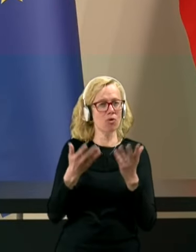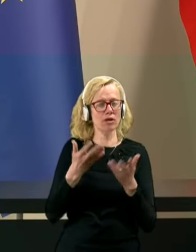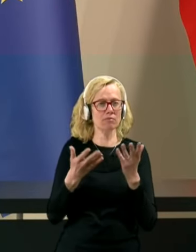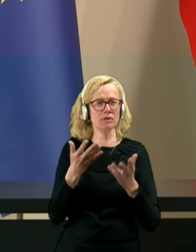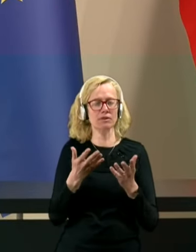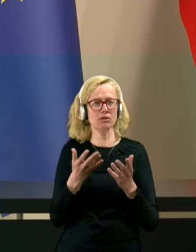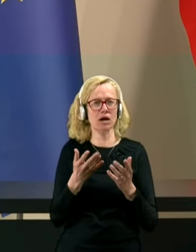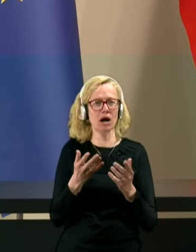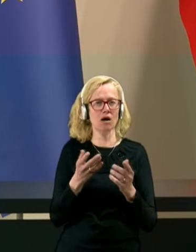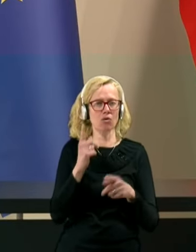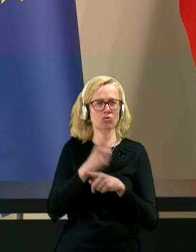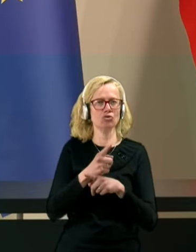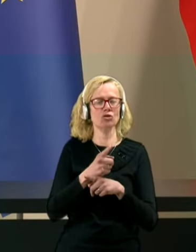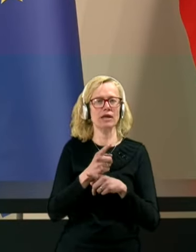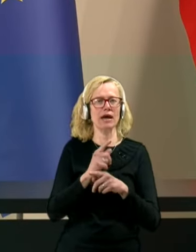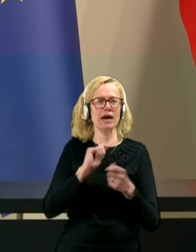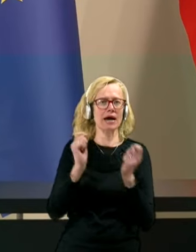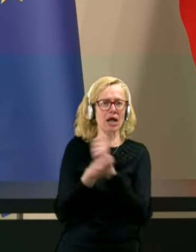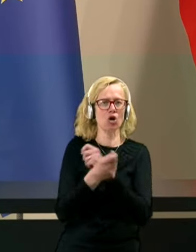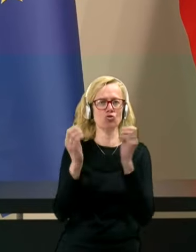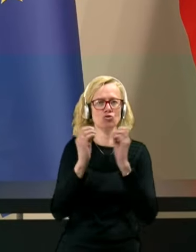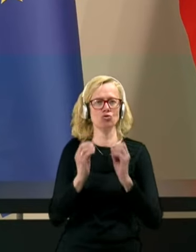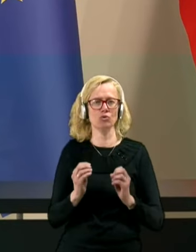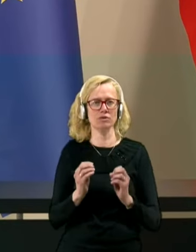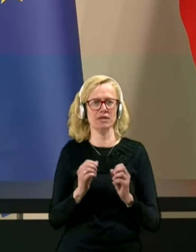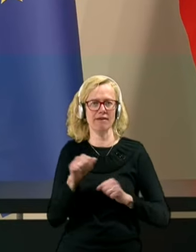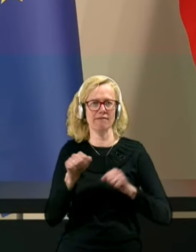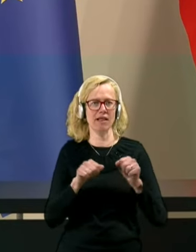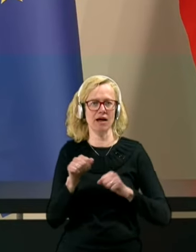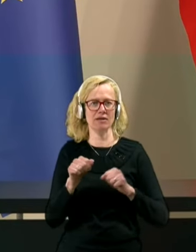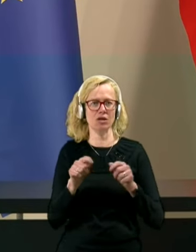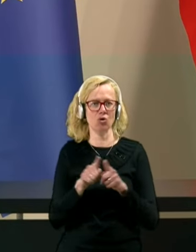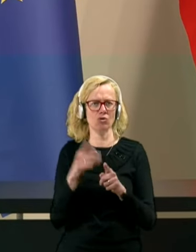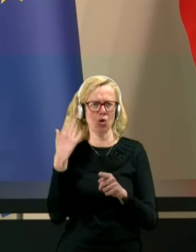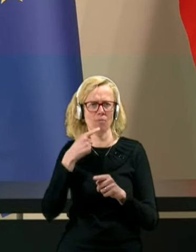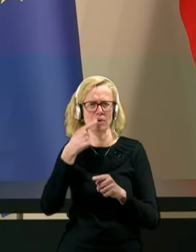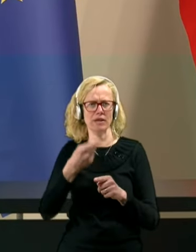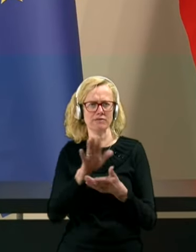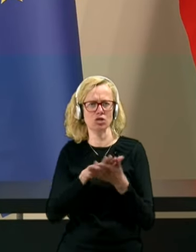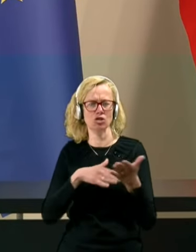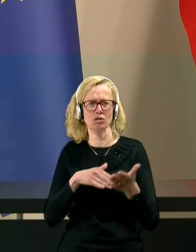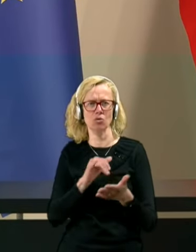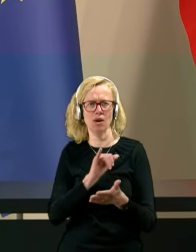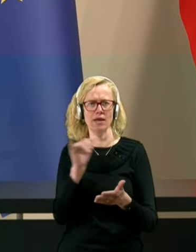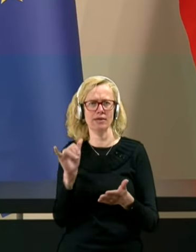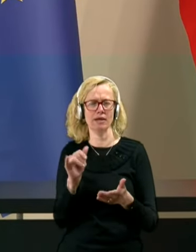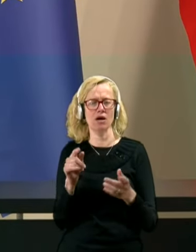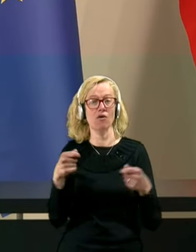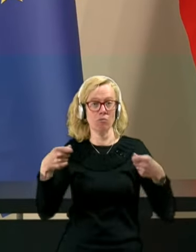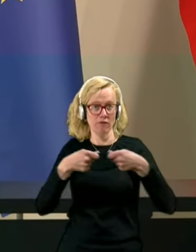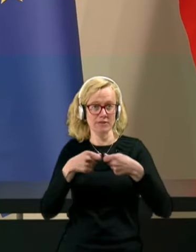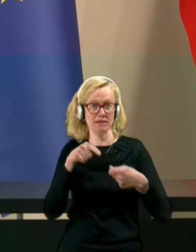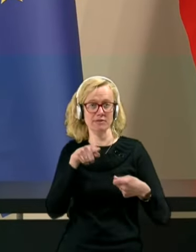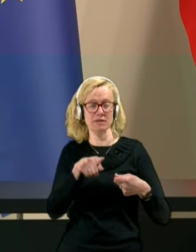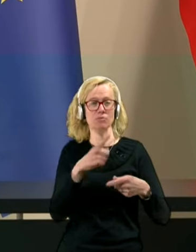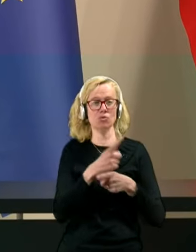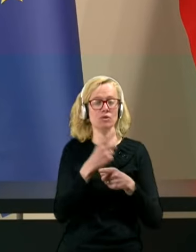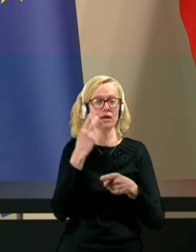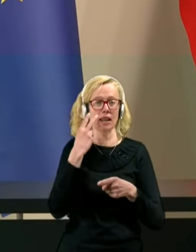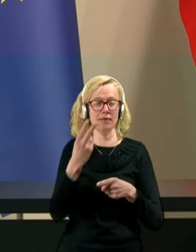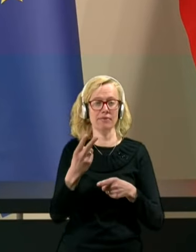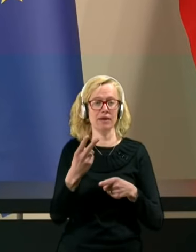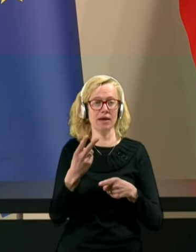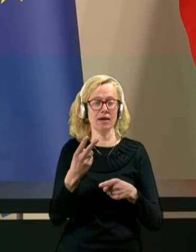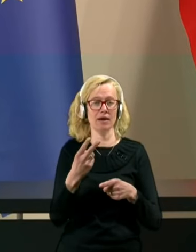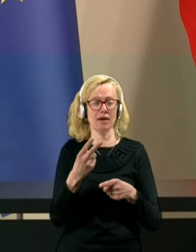vlade, ki se jo je omenjalo kot možno v začetku leta. V tej povezavi pa tudi, glede na področje,